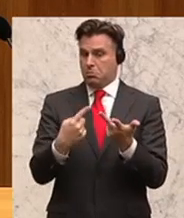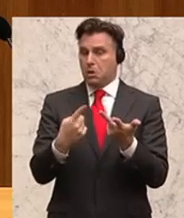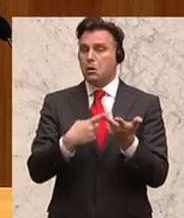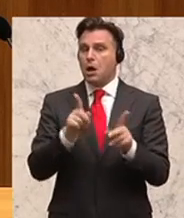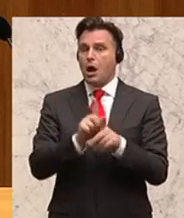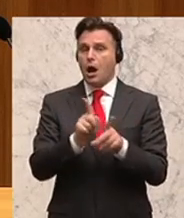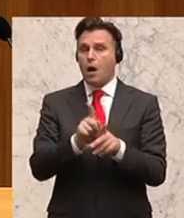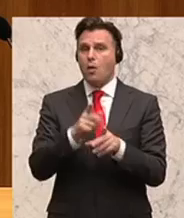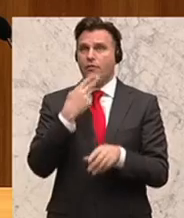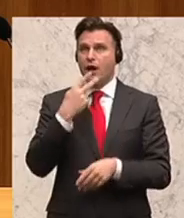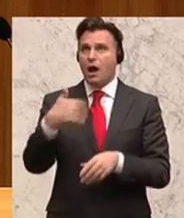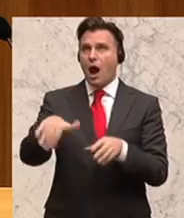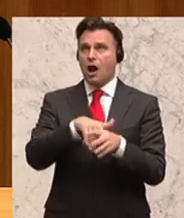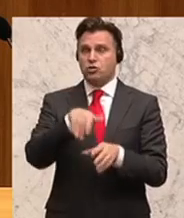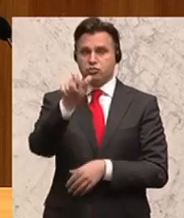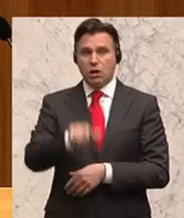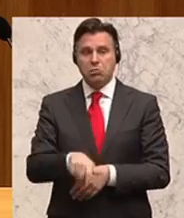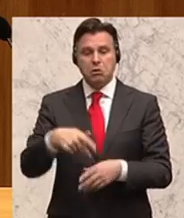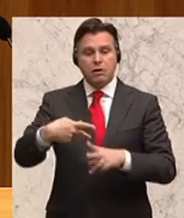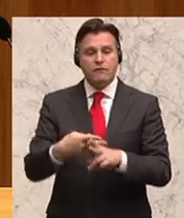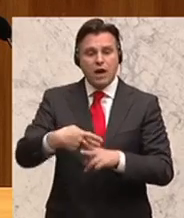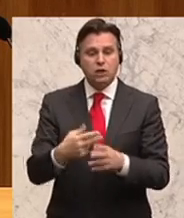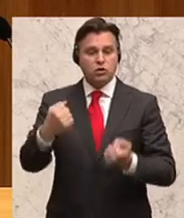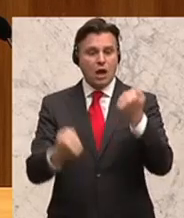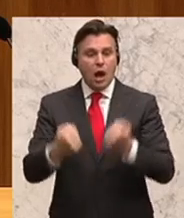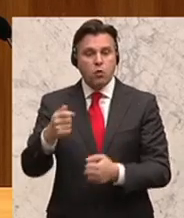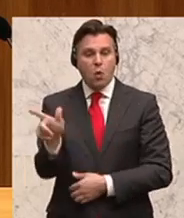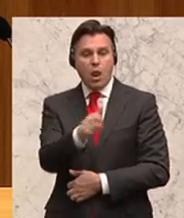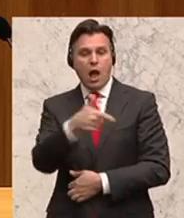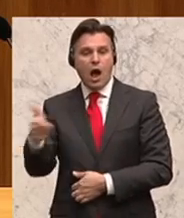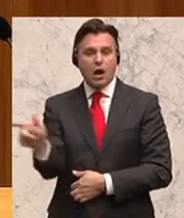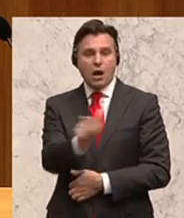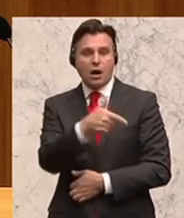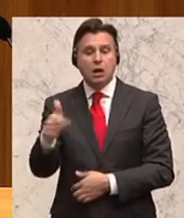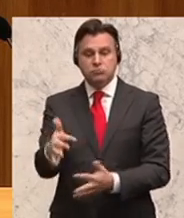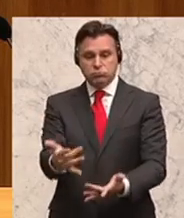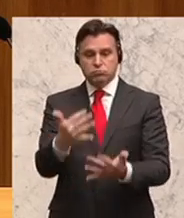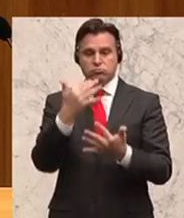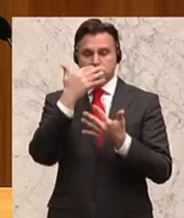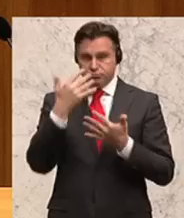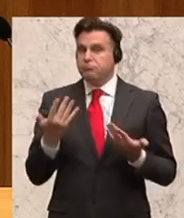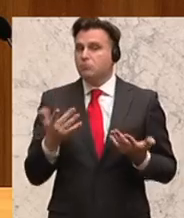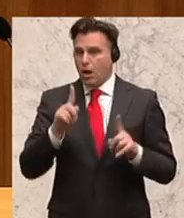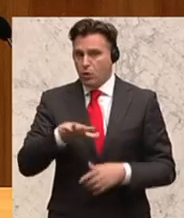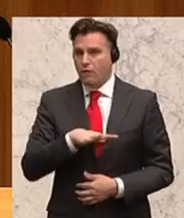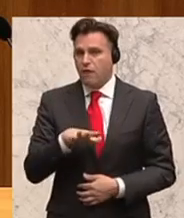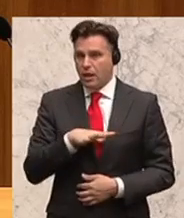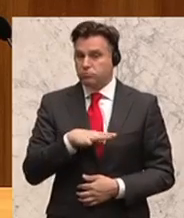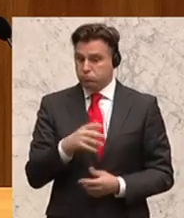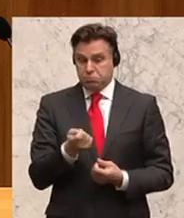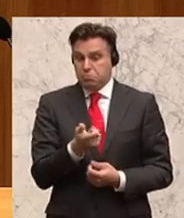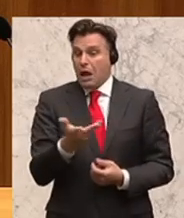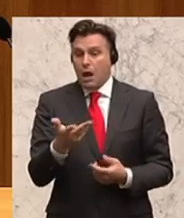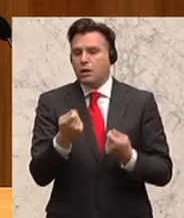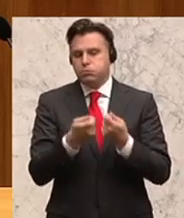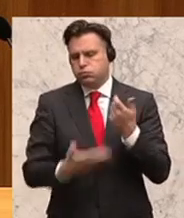etwa Angestellte in Kfz-Werkstätten, Autolackierereien, die eben mit Lacken, mit Farben hantieren. Und das sind nur ein